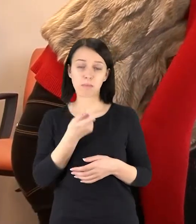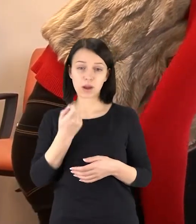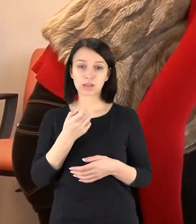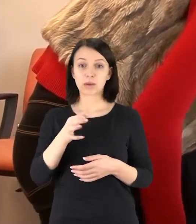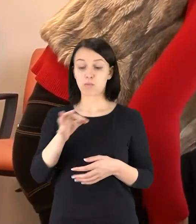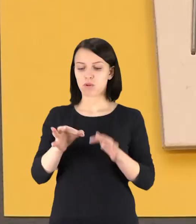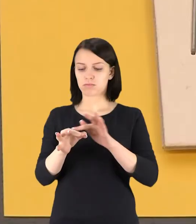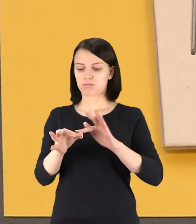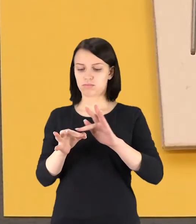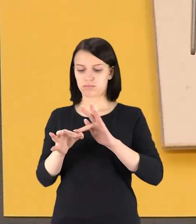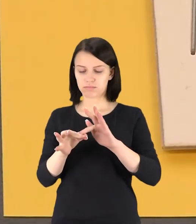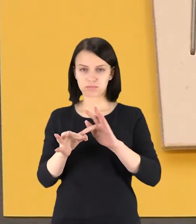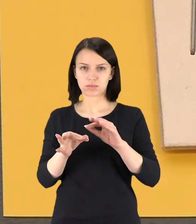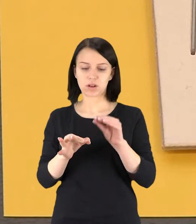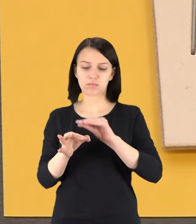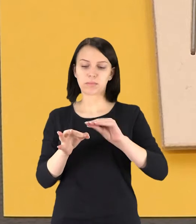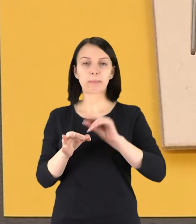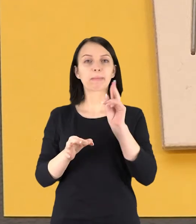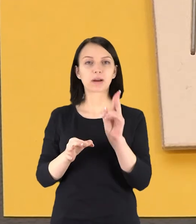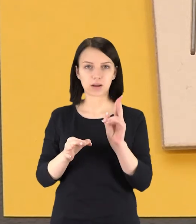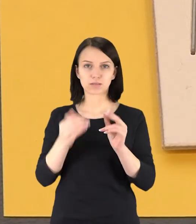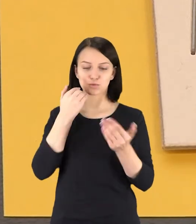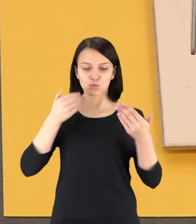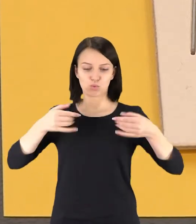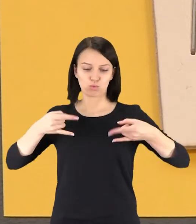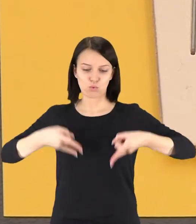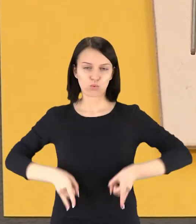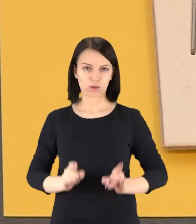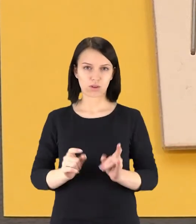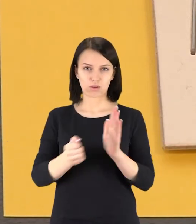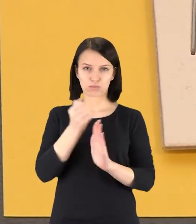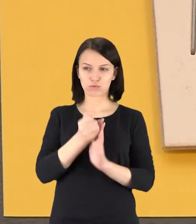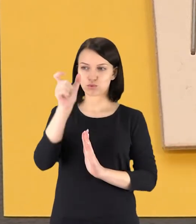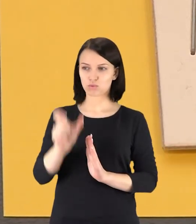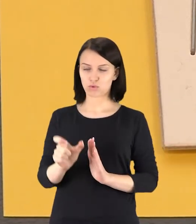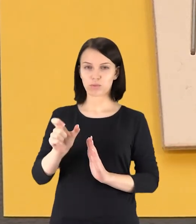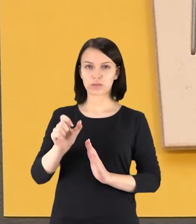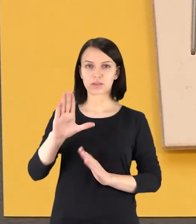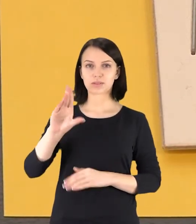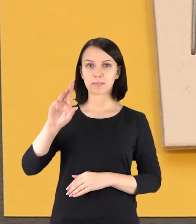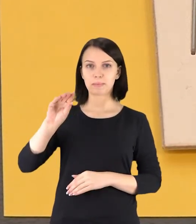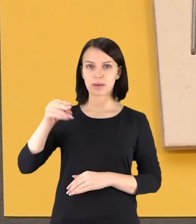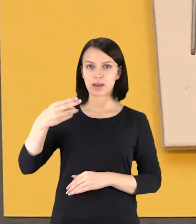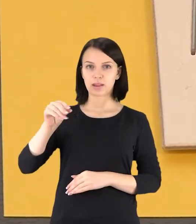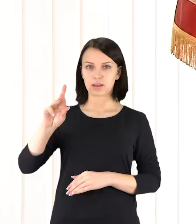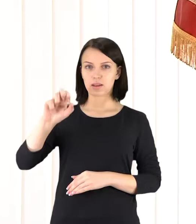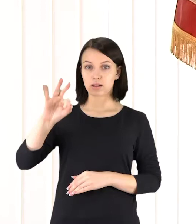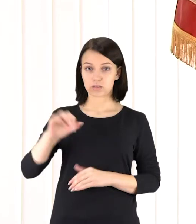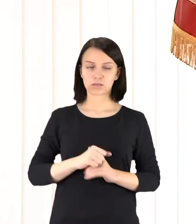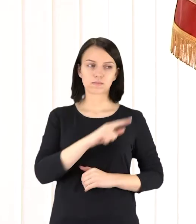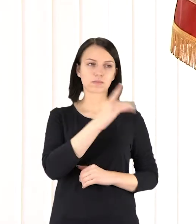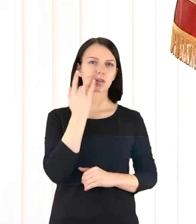žino, tačiuo ančios monetose esančio Linkolno bareliefo autorius, būtent Šiauliuose gimę skulptorius Viktoras Deividas Brenneris.